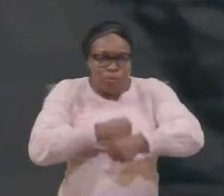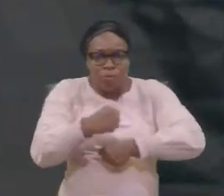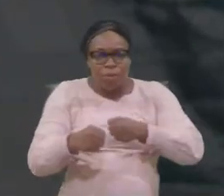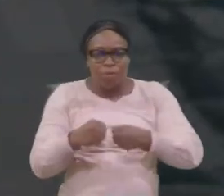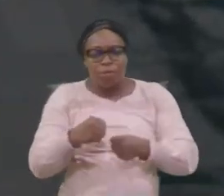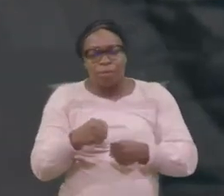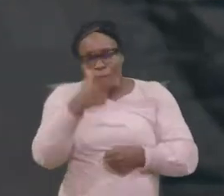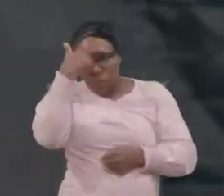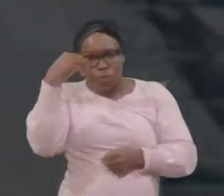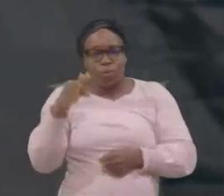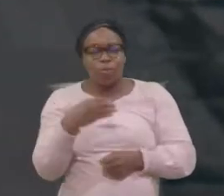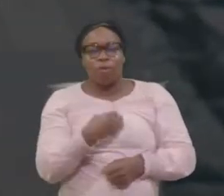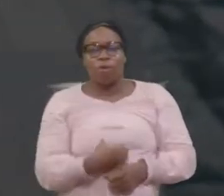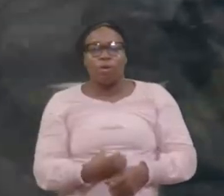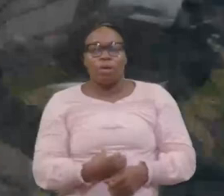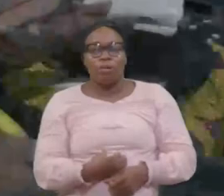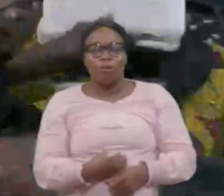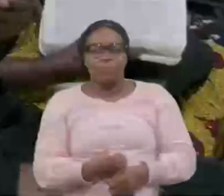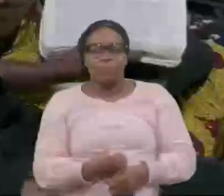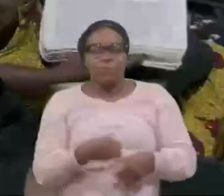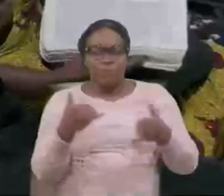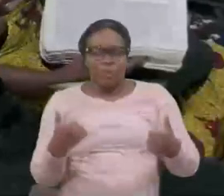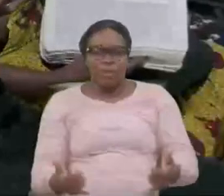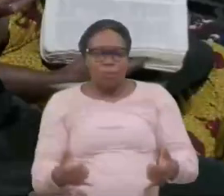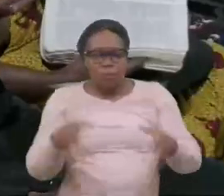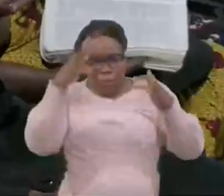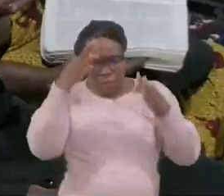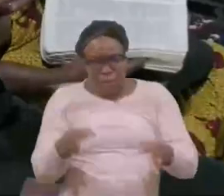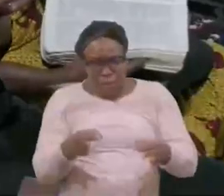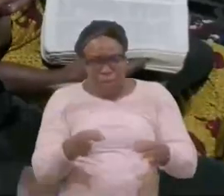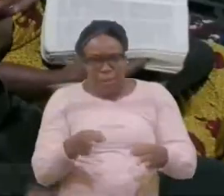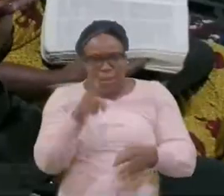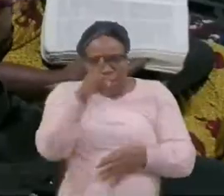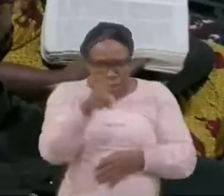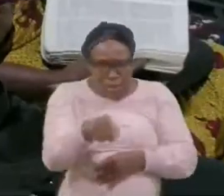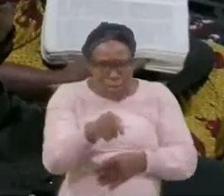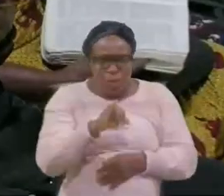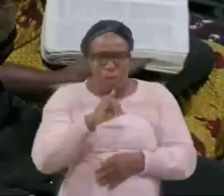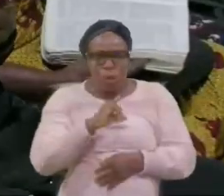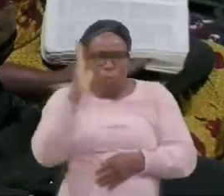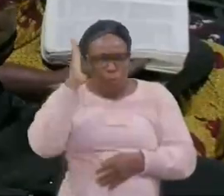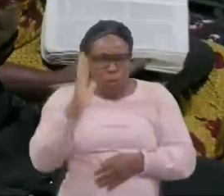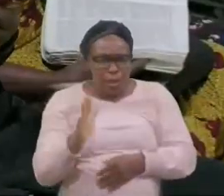Je me lèverai Et j'irai vers mon père.